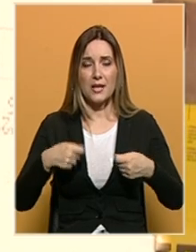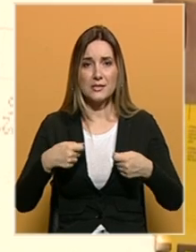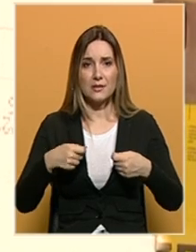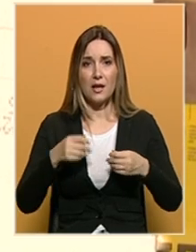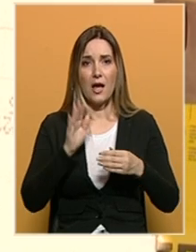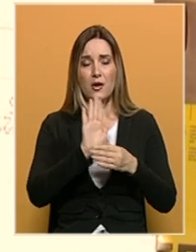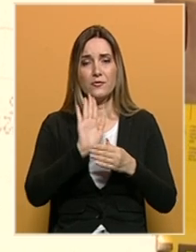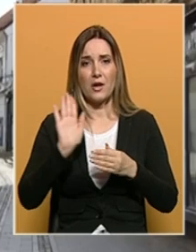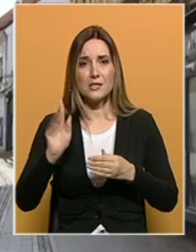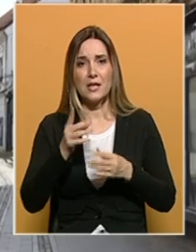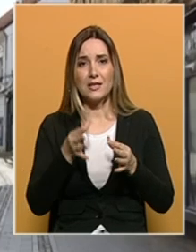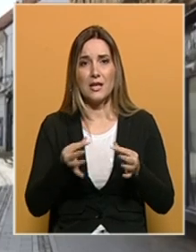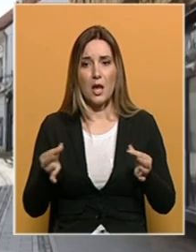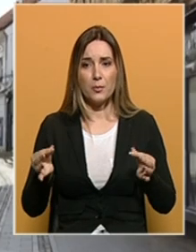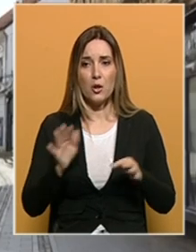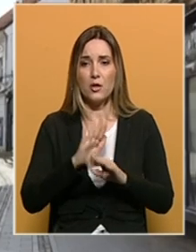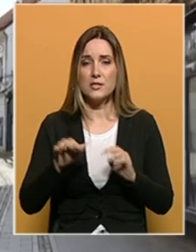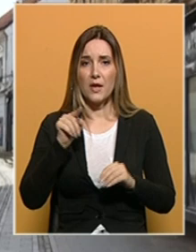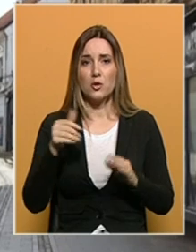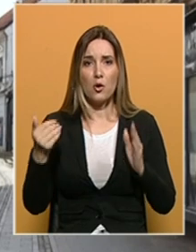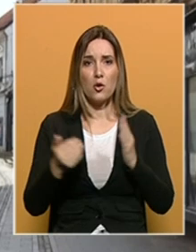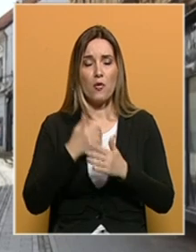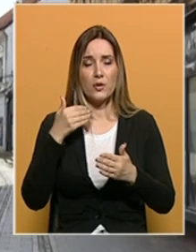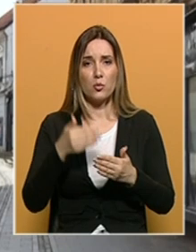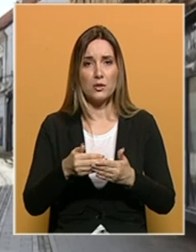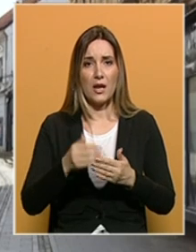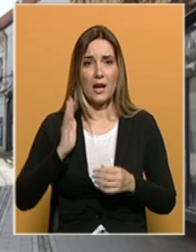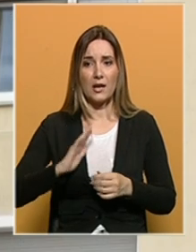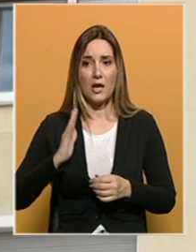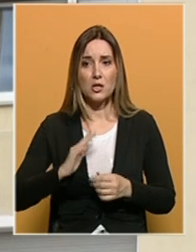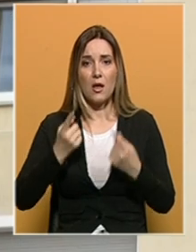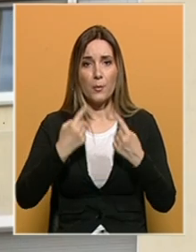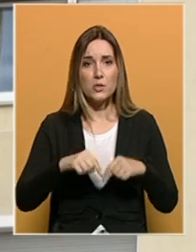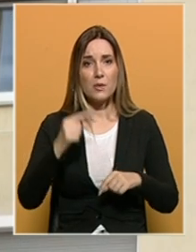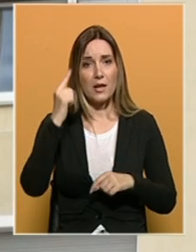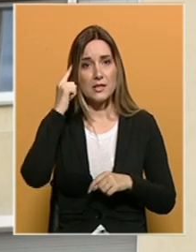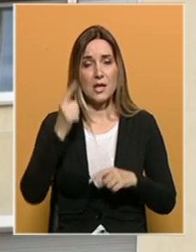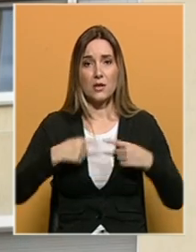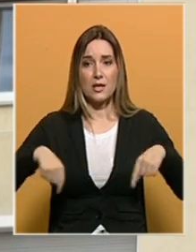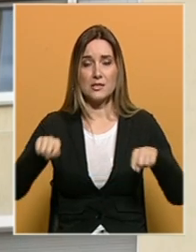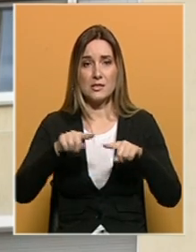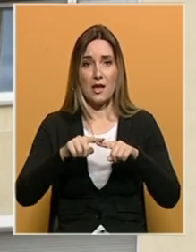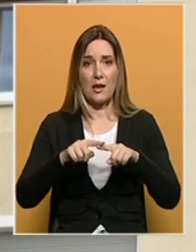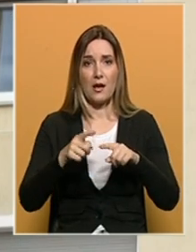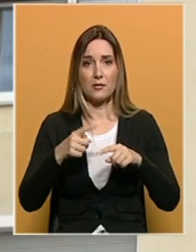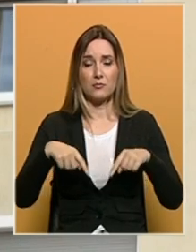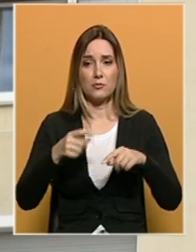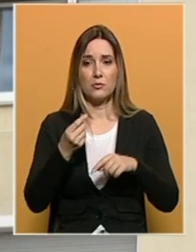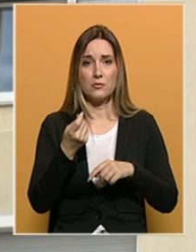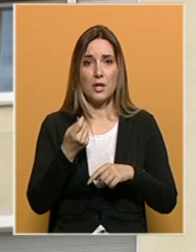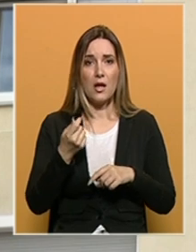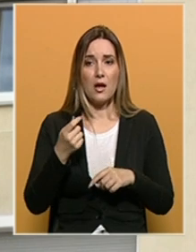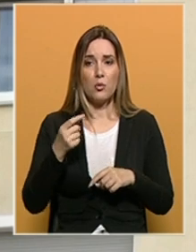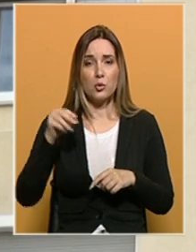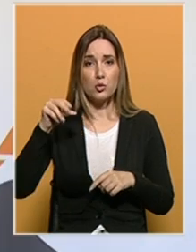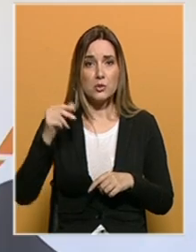fasadni sustavi i ljepila. Sve je to novi udar na građane, a posebice kada znaju da je cijena kvadrata stana u Tuzli i do 3000